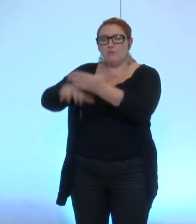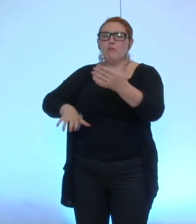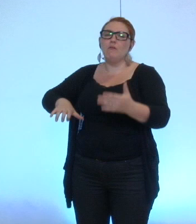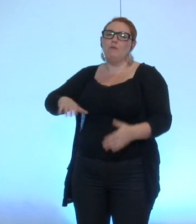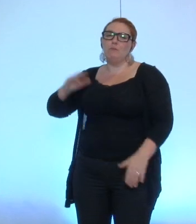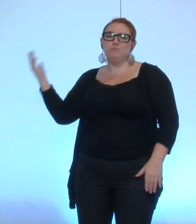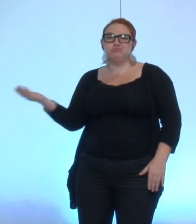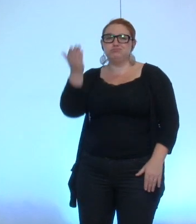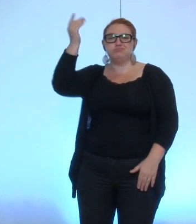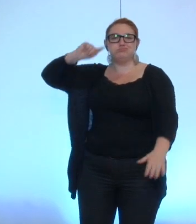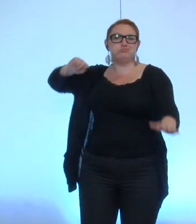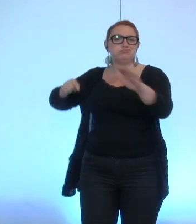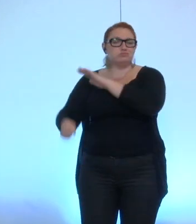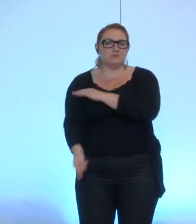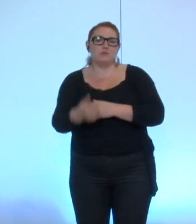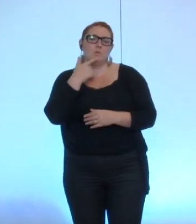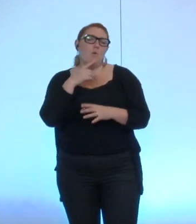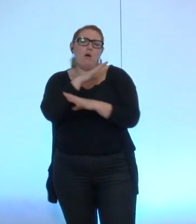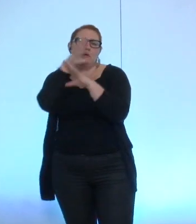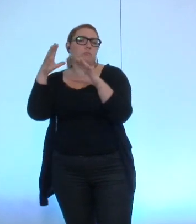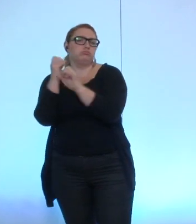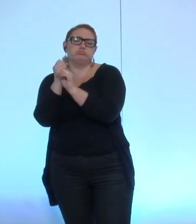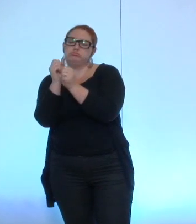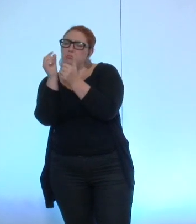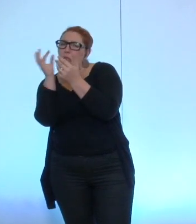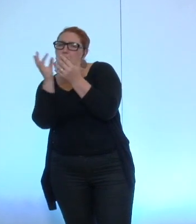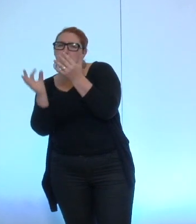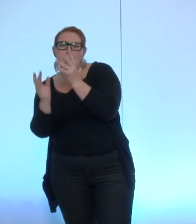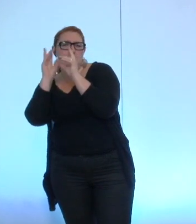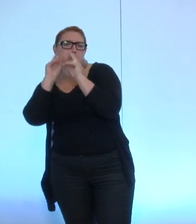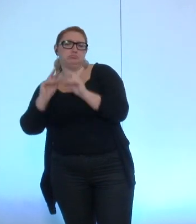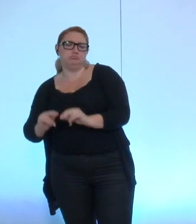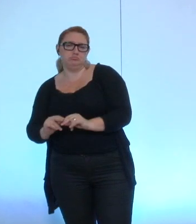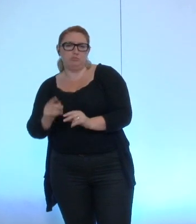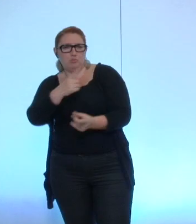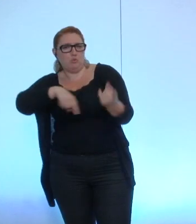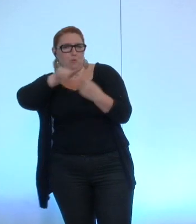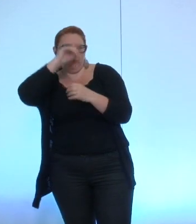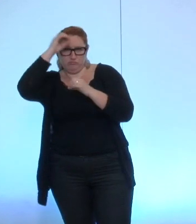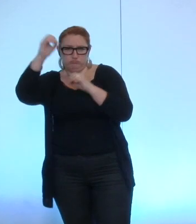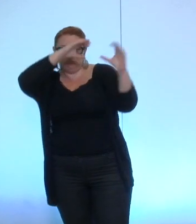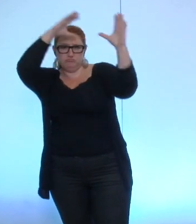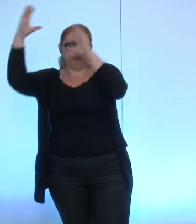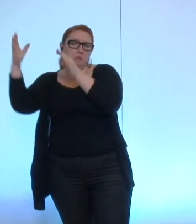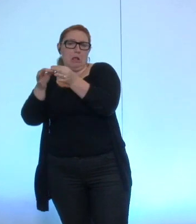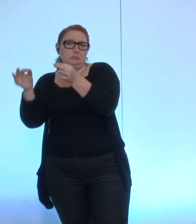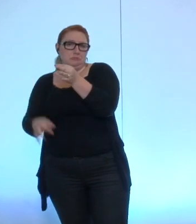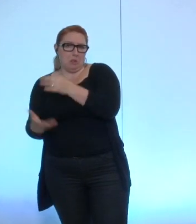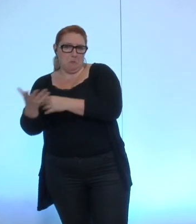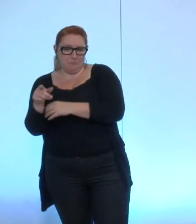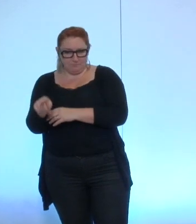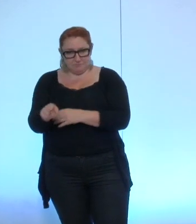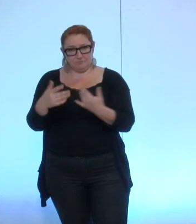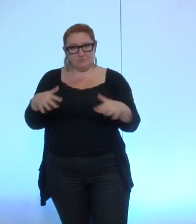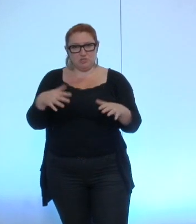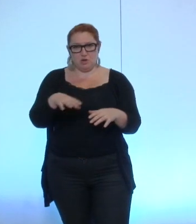tracer rapidement juste quelques éléments pour que vous pour que vous voyez un peu le où en est cette charte d'abord au niveau du non